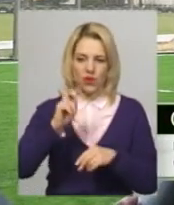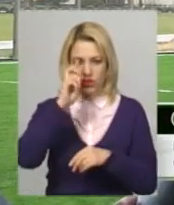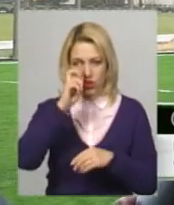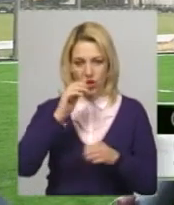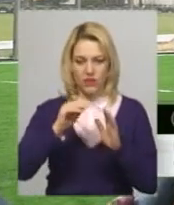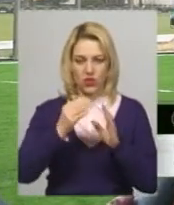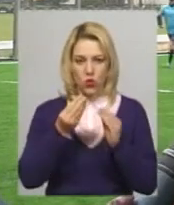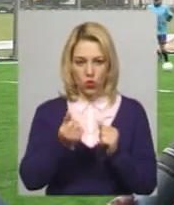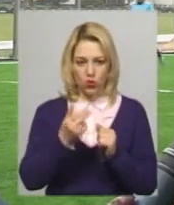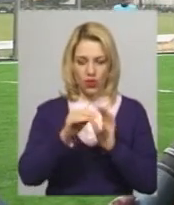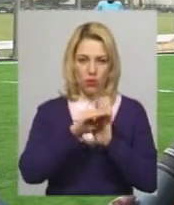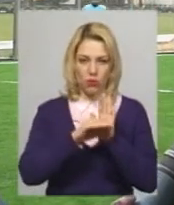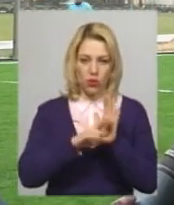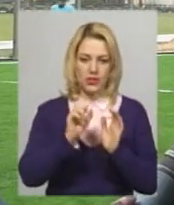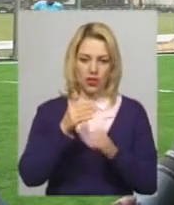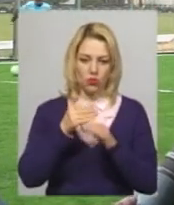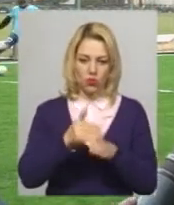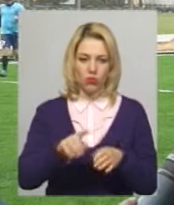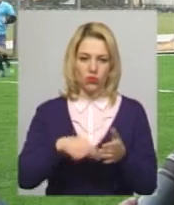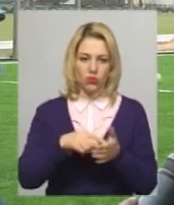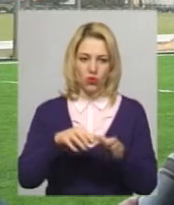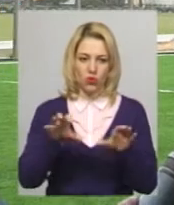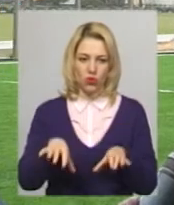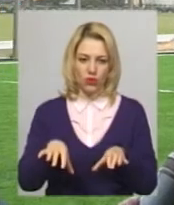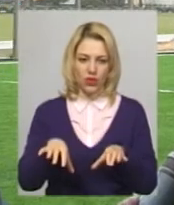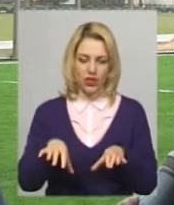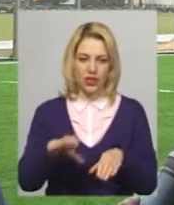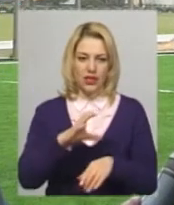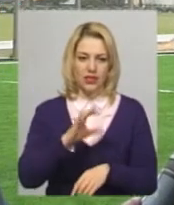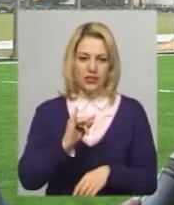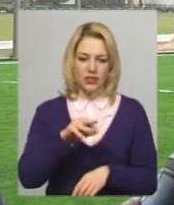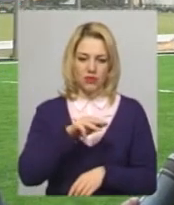програмі, але з допомогою міського голови Олександра Сергійовича Семчишина